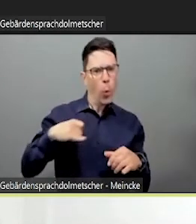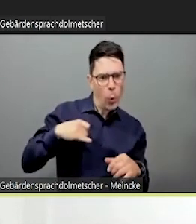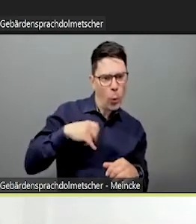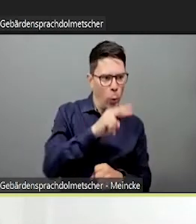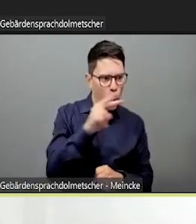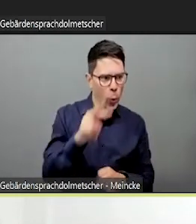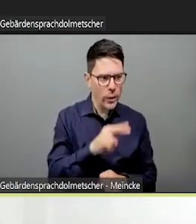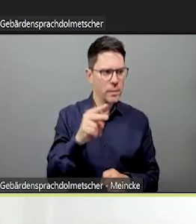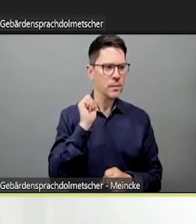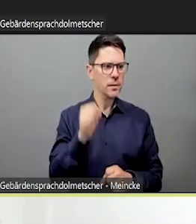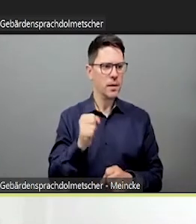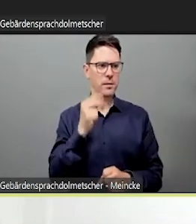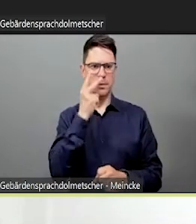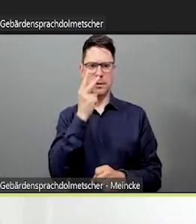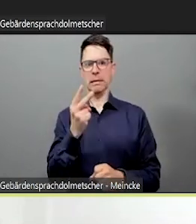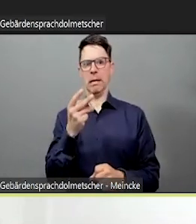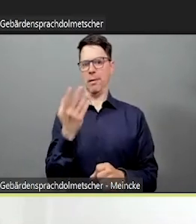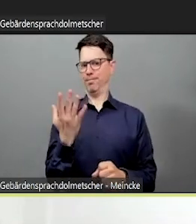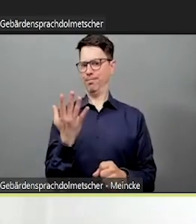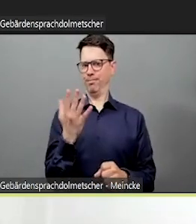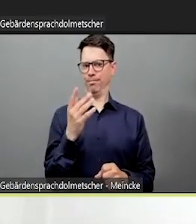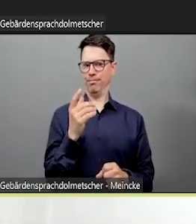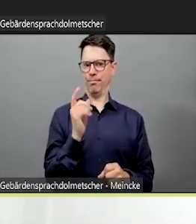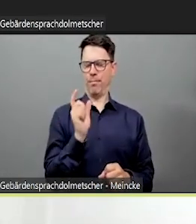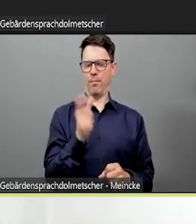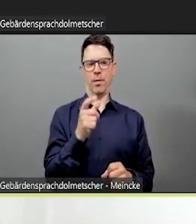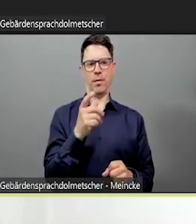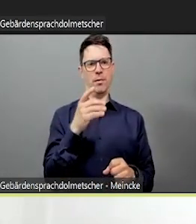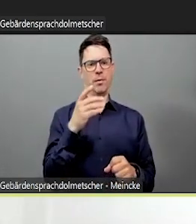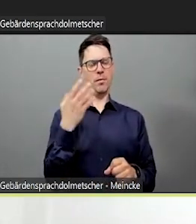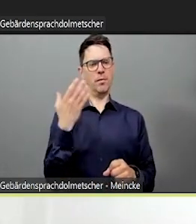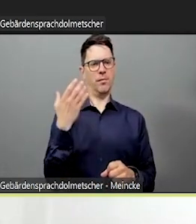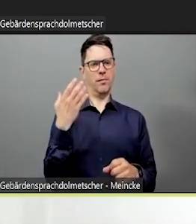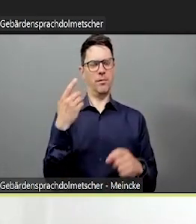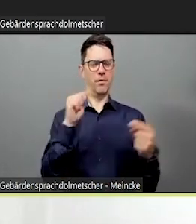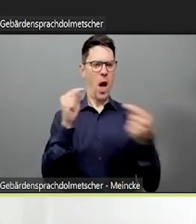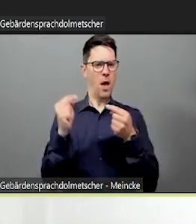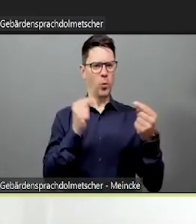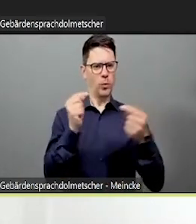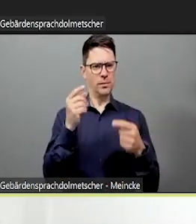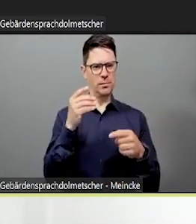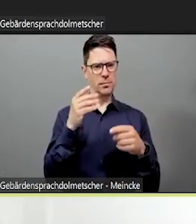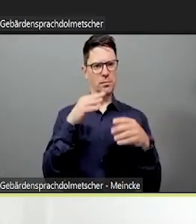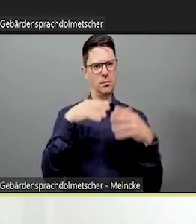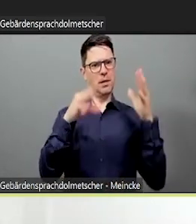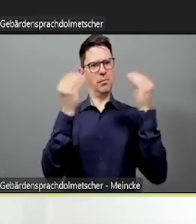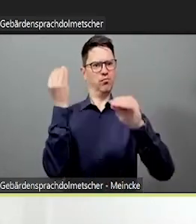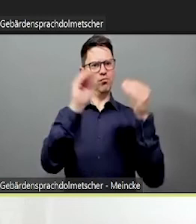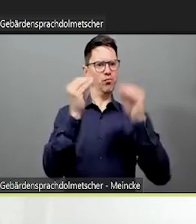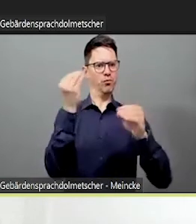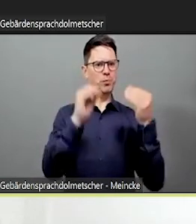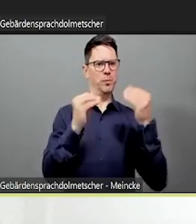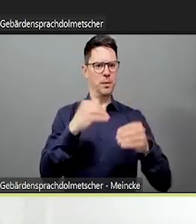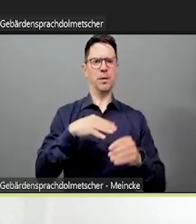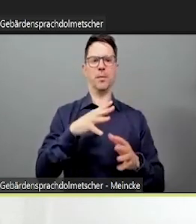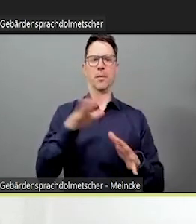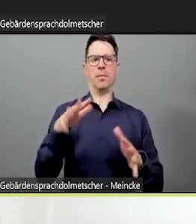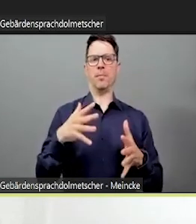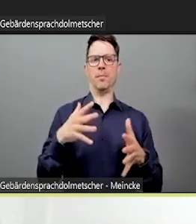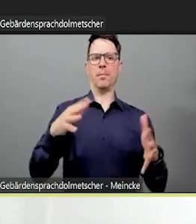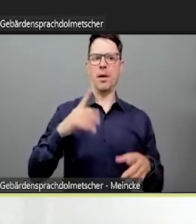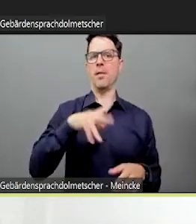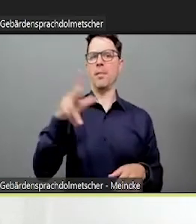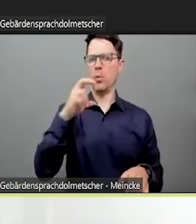nicht mit dem Forum in Open Onat, sondern Padlet erstellt. Das war, glaube ich, eine ganz große Vorlesung, wo es sehr viele